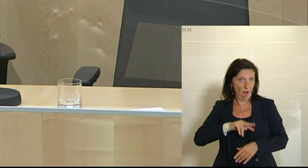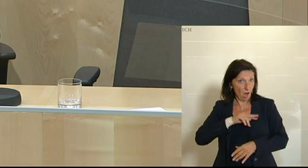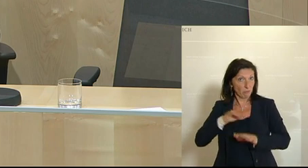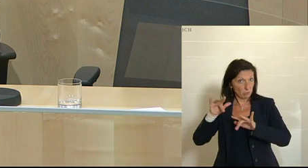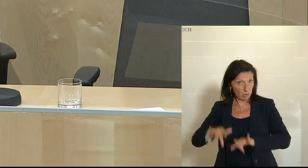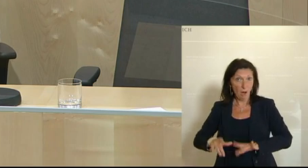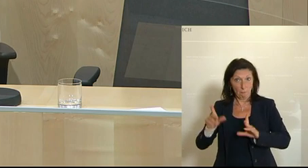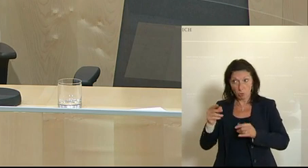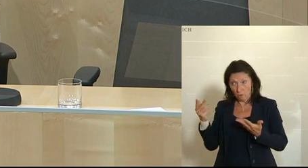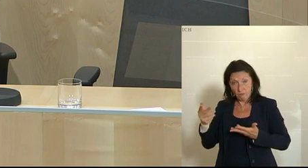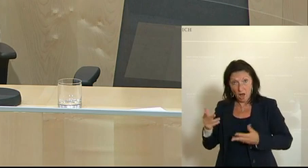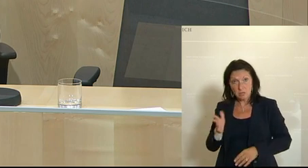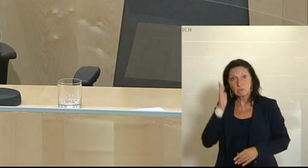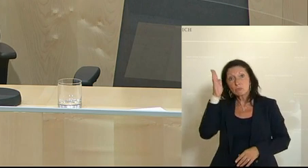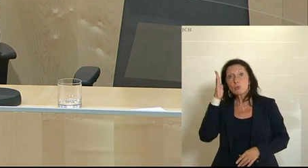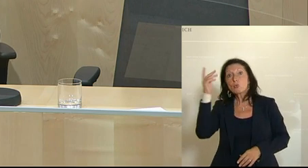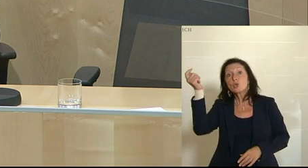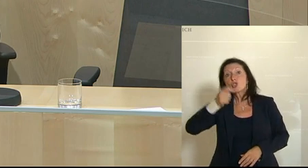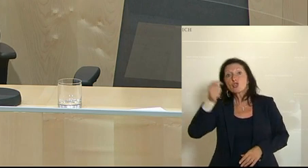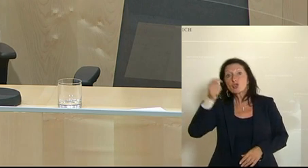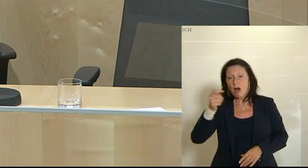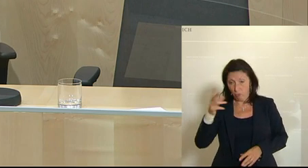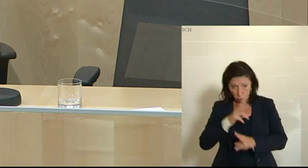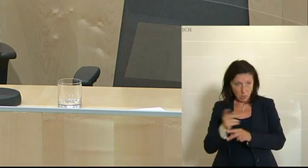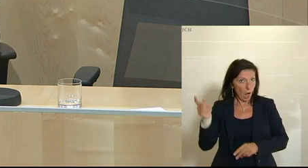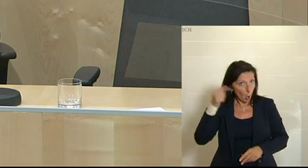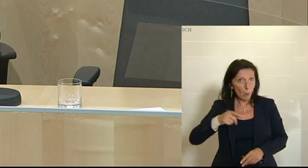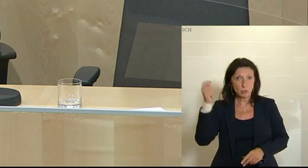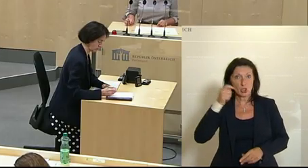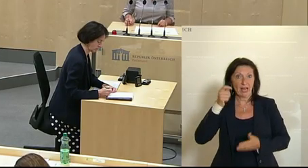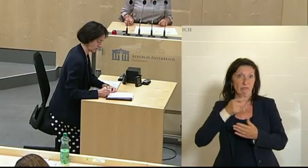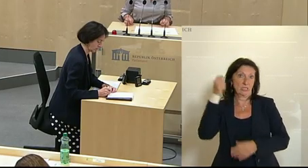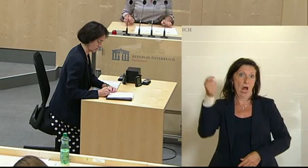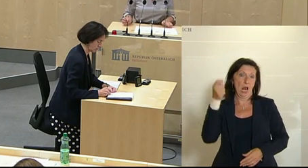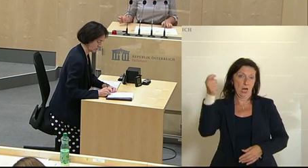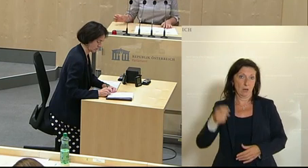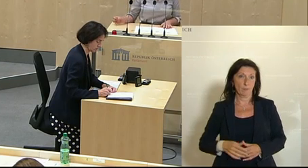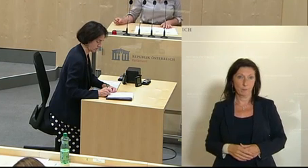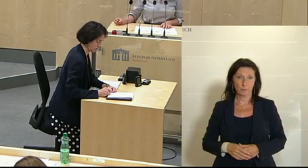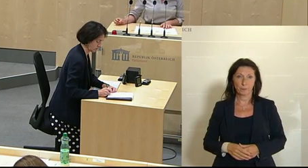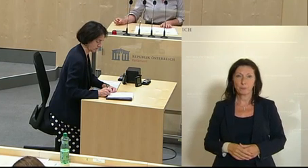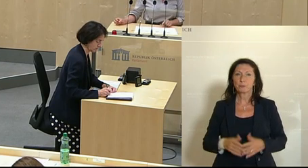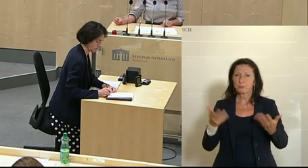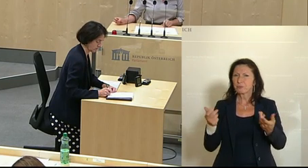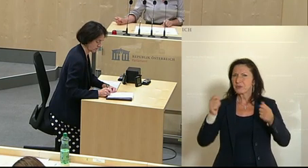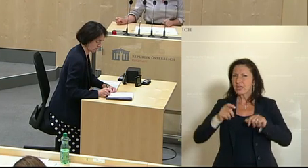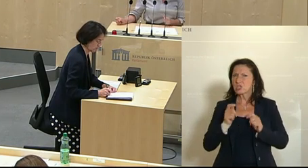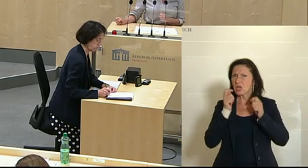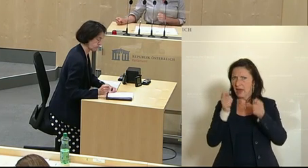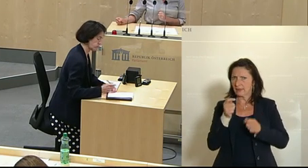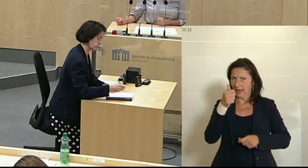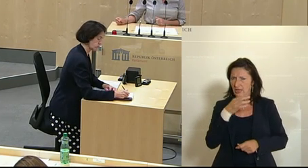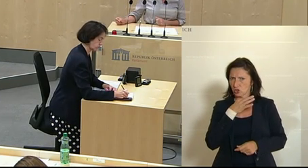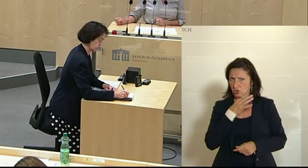Strafzahlungen kommen hier auf Österreich zu. Auch ein einstimmig gefasster Entschließungsantrag